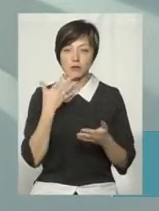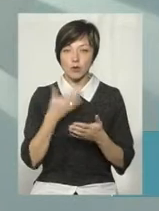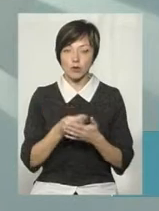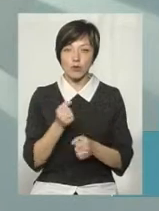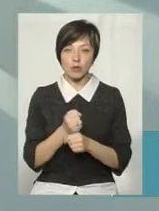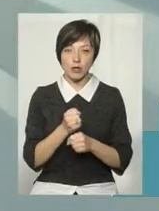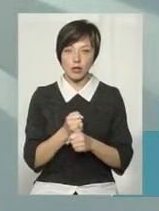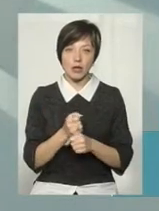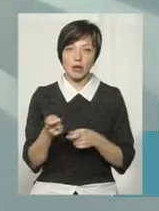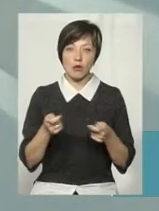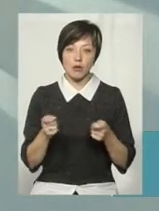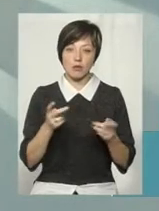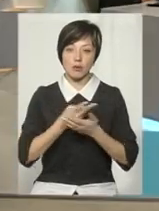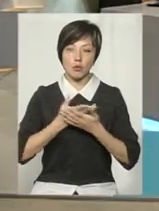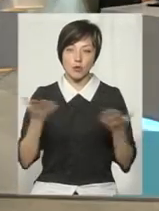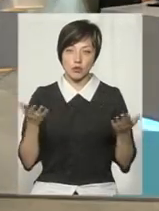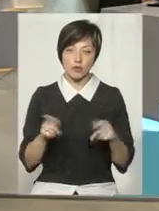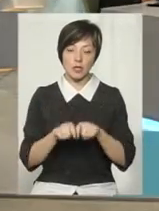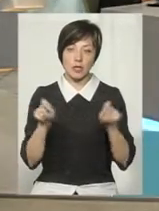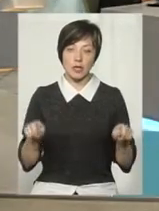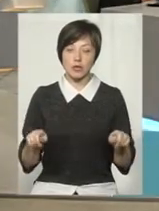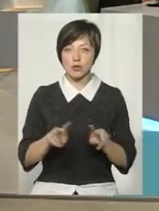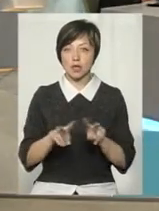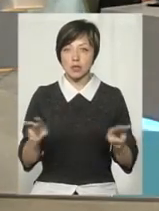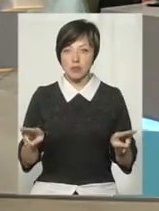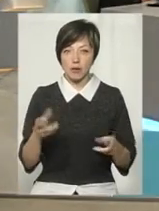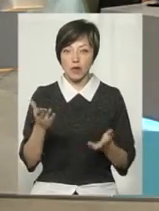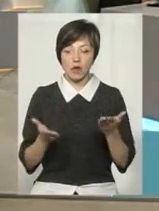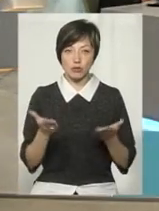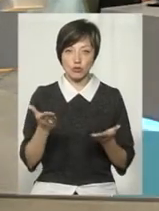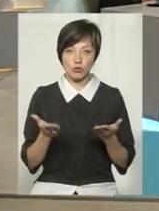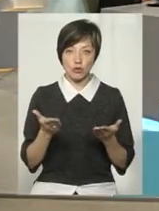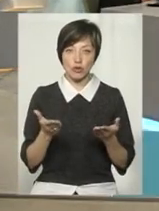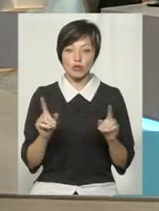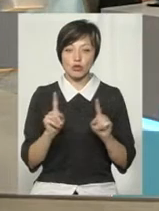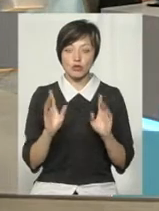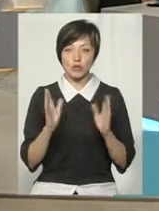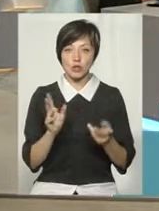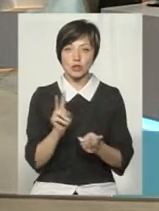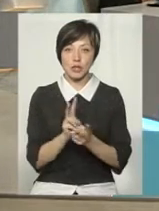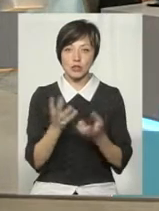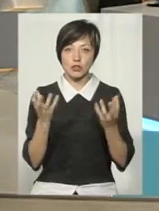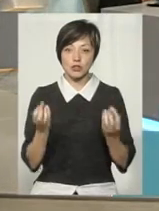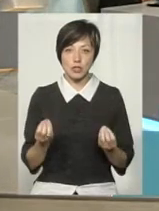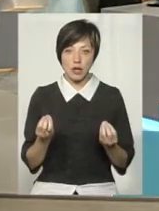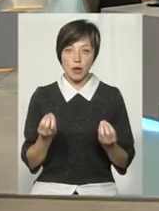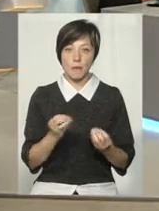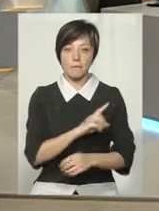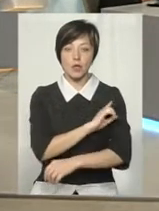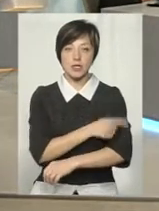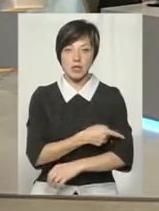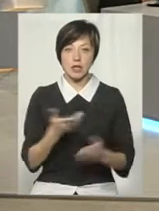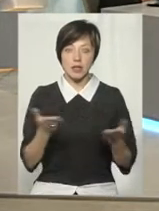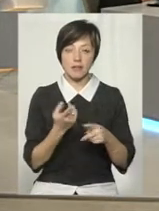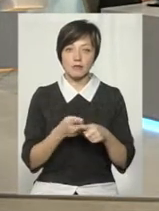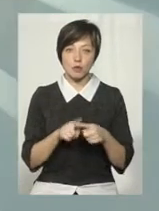роботі ми керувалися тільки публічністю, відкритістю. І так само, в принципі, якщо щось буде стикатися, ще посилення якесь в